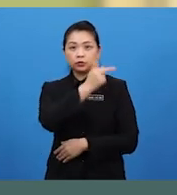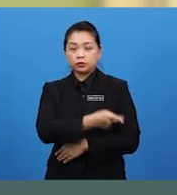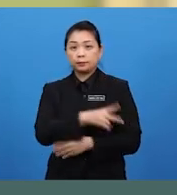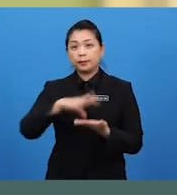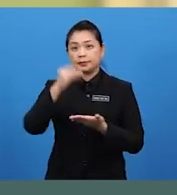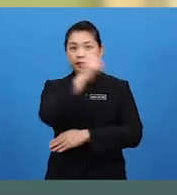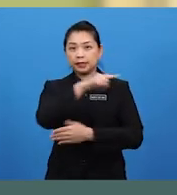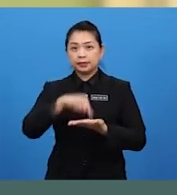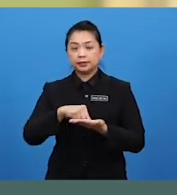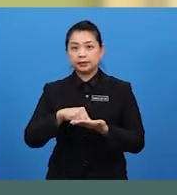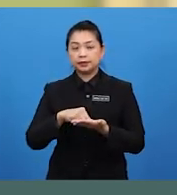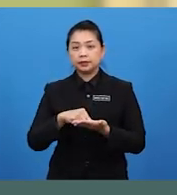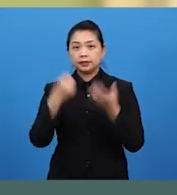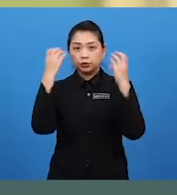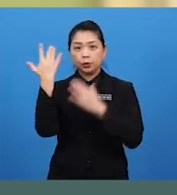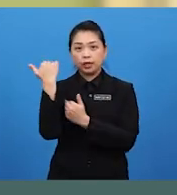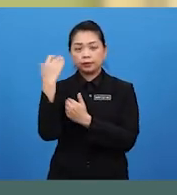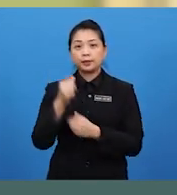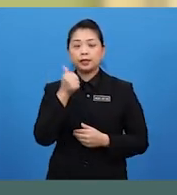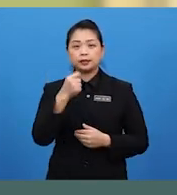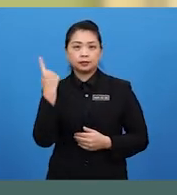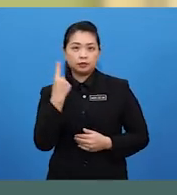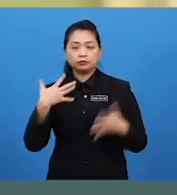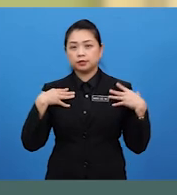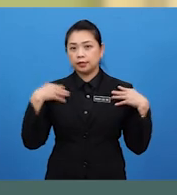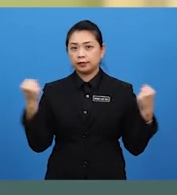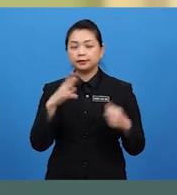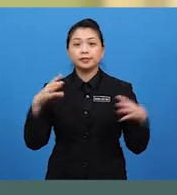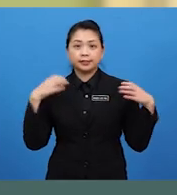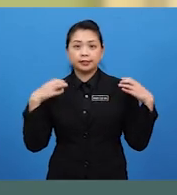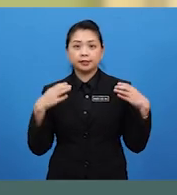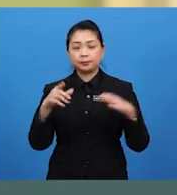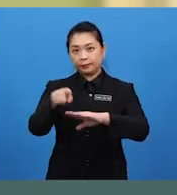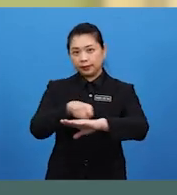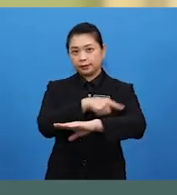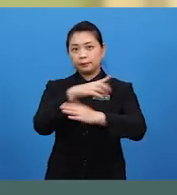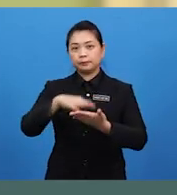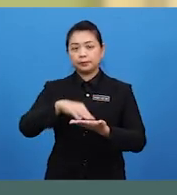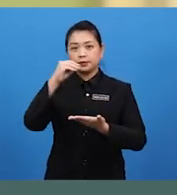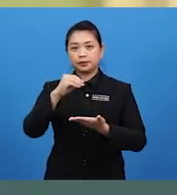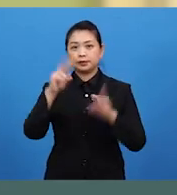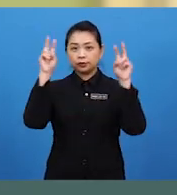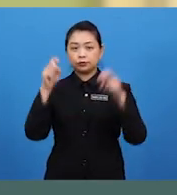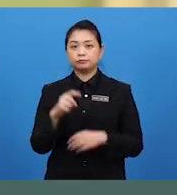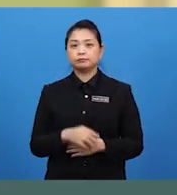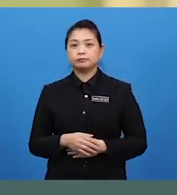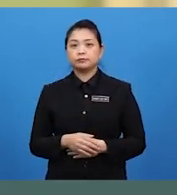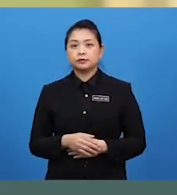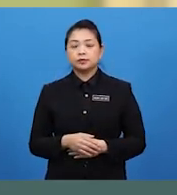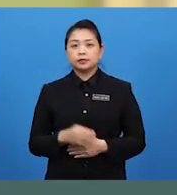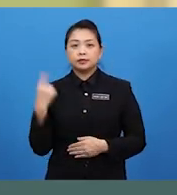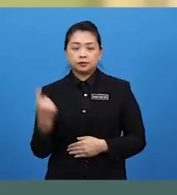Tajuk Pembelajaran ini Saya harapkan Anda sentiasa Sihat Dan ceria Sepanjang Mempelajari Tajuk pada hari ini